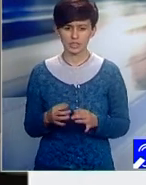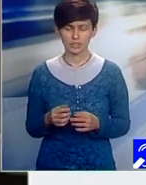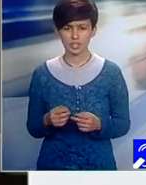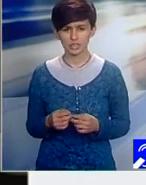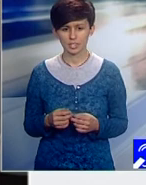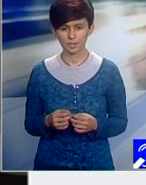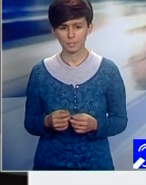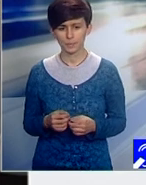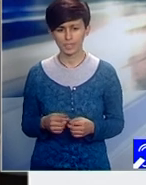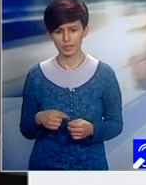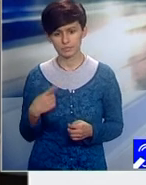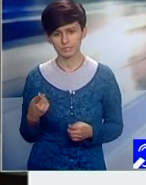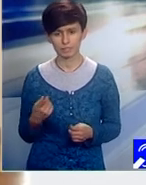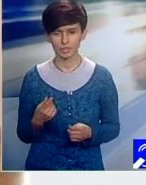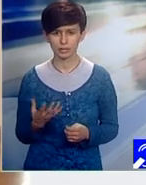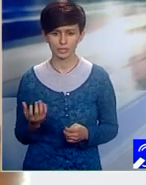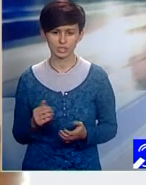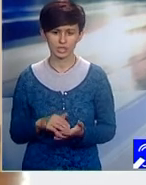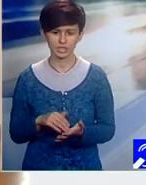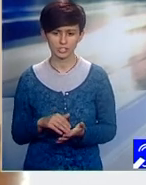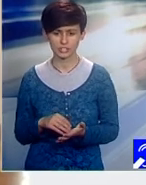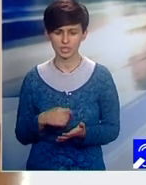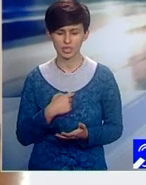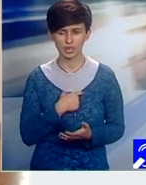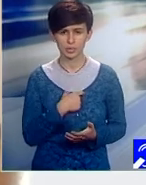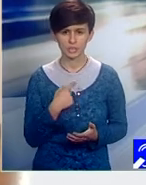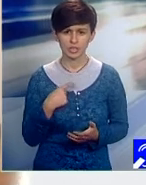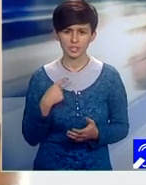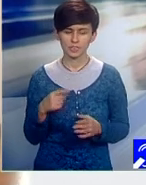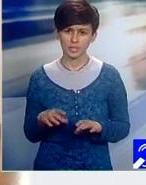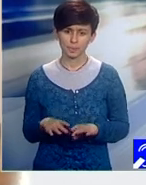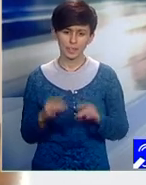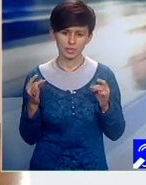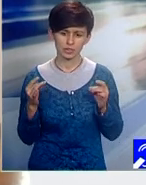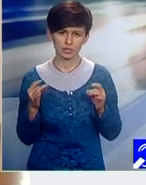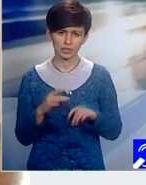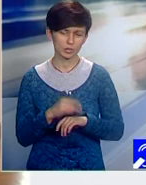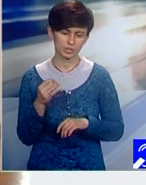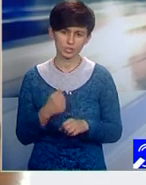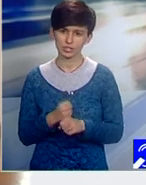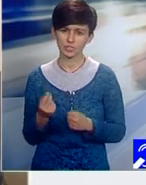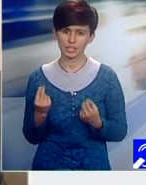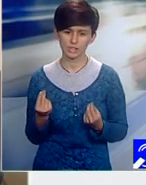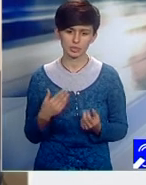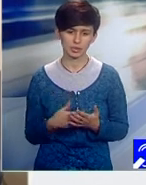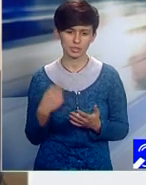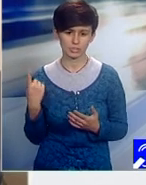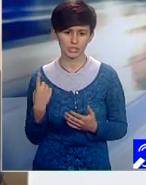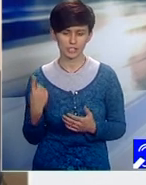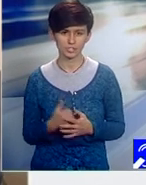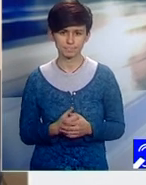după cele necesare, ar putea să fie o soluție foarte bună pentru oraș. Ar putea să fie și